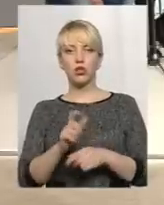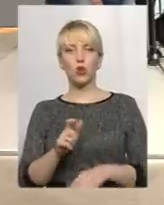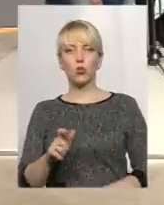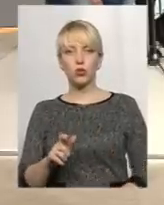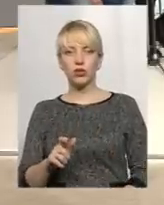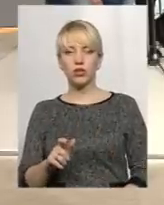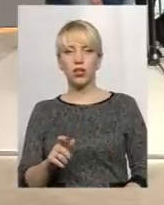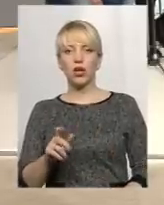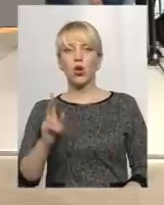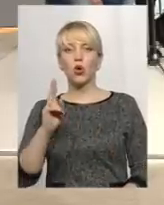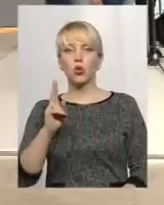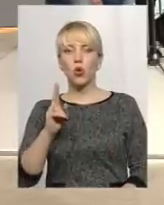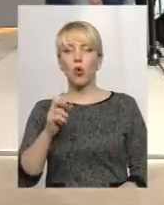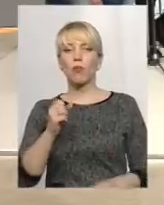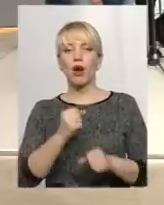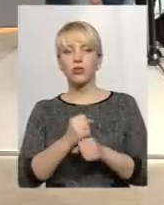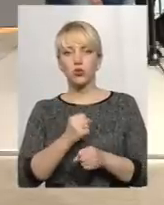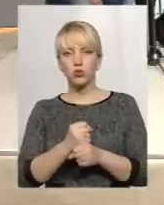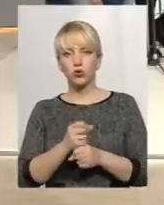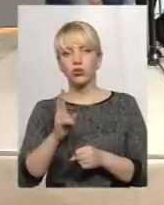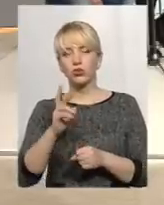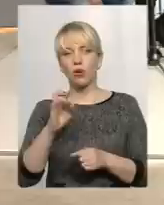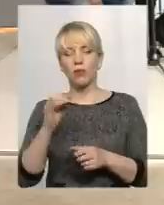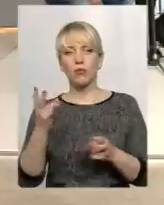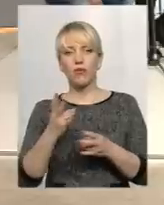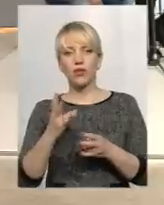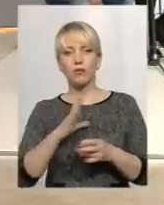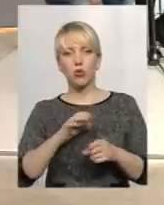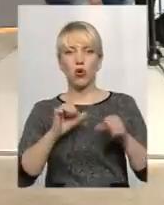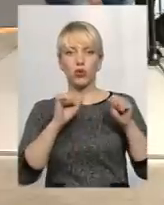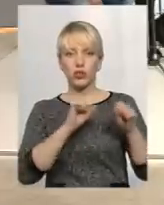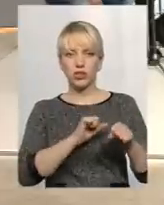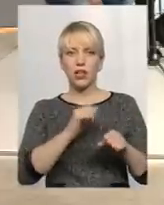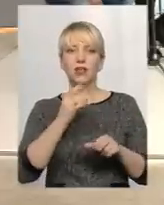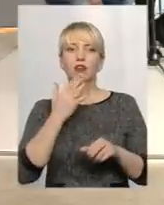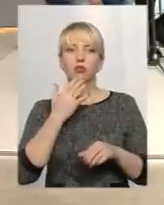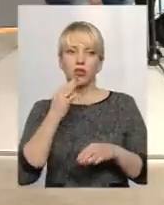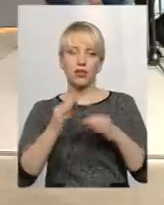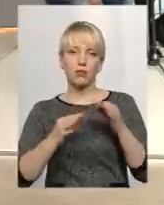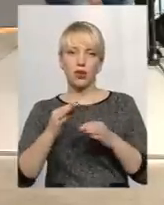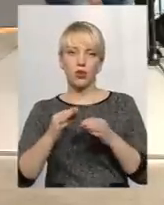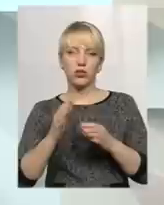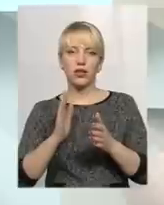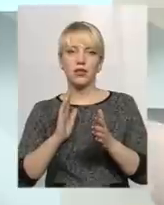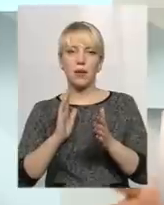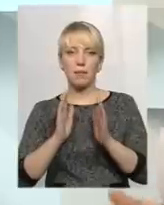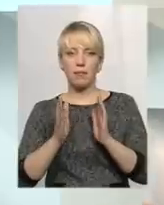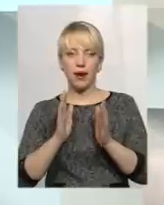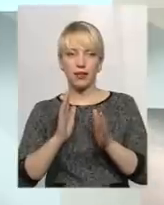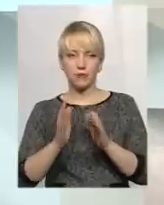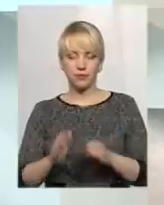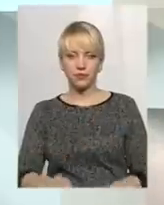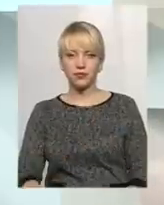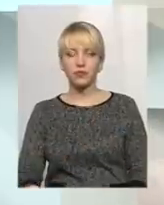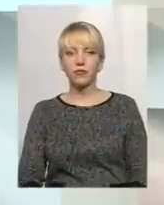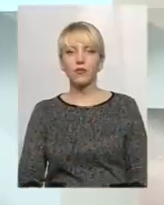працюють і мали би охороняти Національний природний парк? Ну дивіться, коли проводилась перевірка,